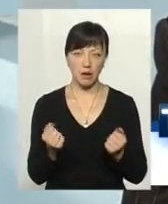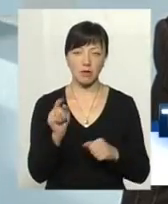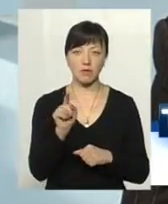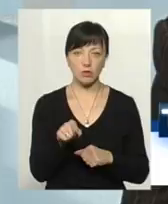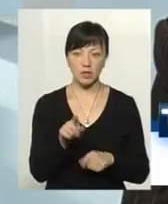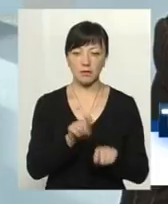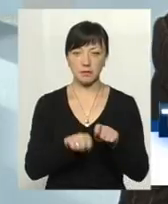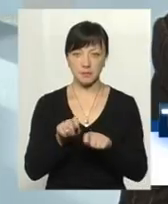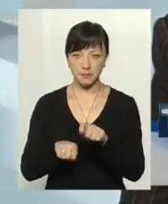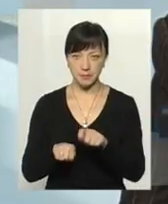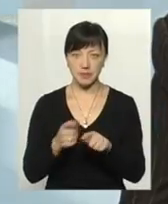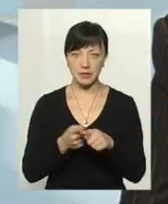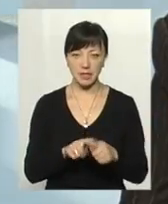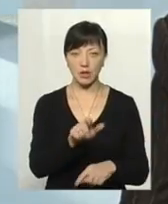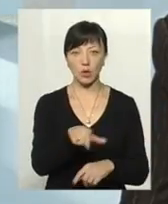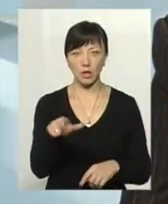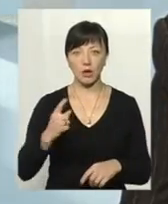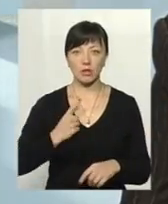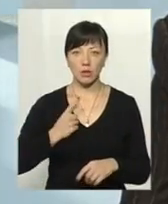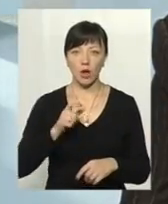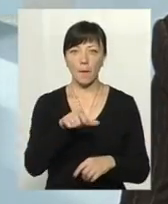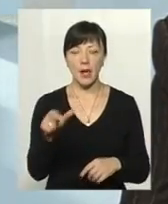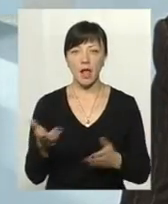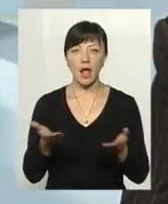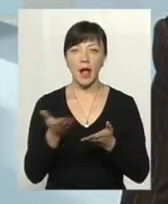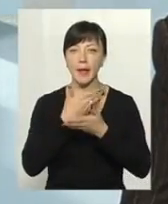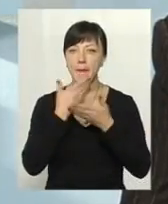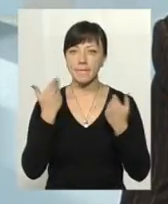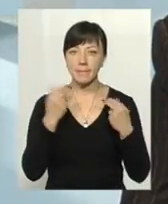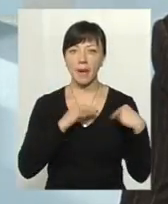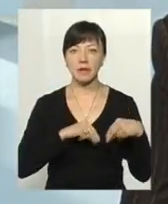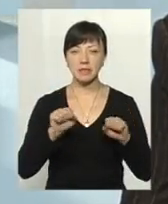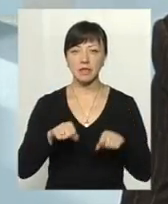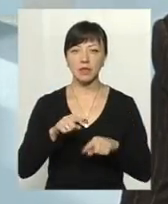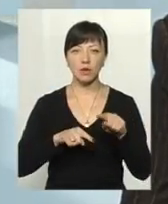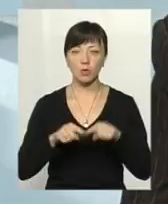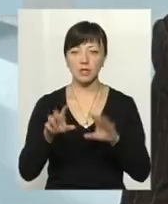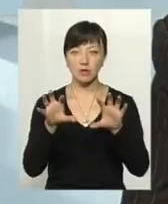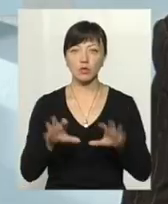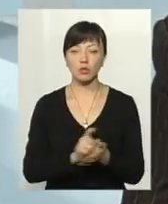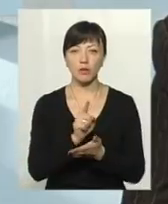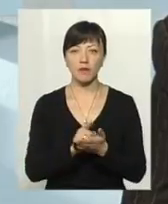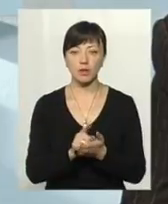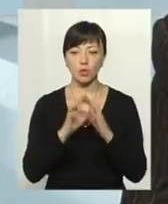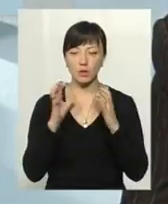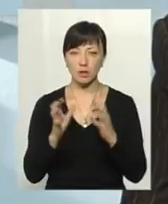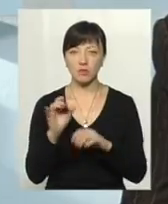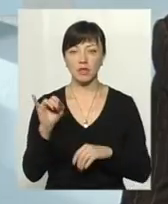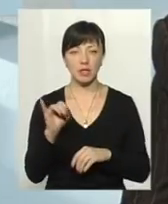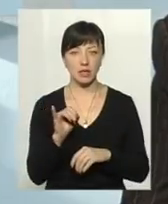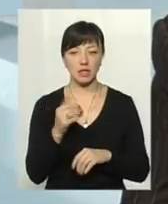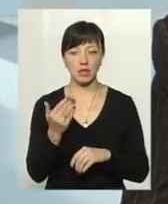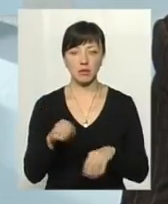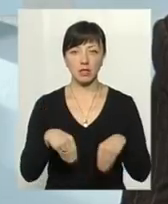відстежують тих одиноких громадян, яких немає працездатних родичів, які за законом зобов'язані утримати, і